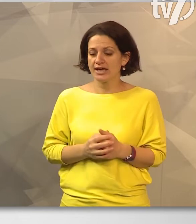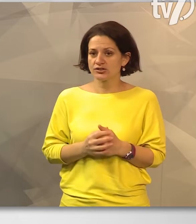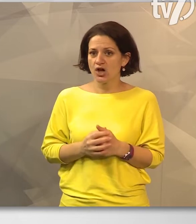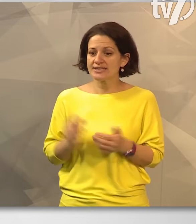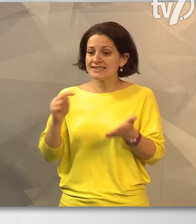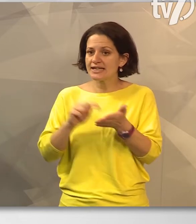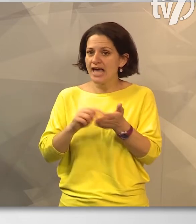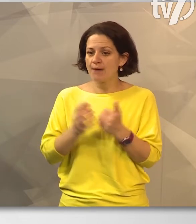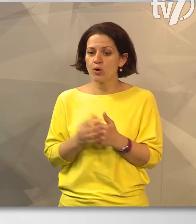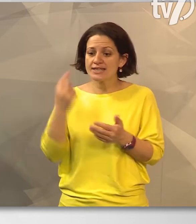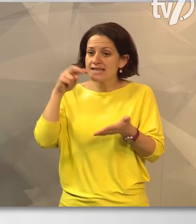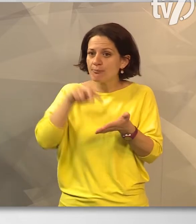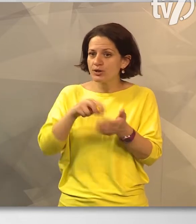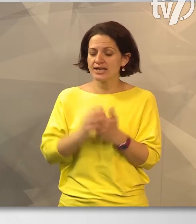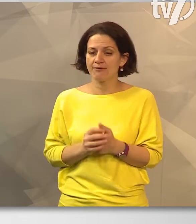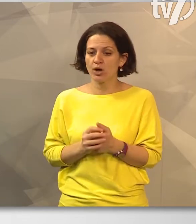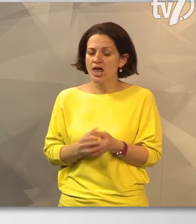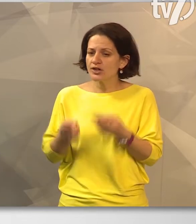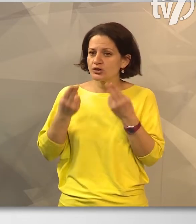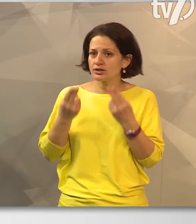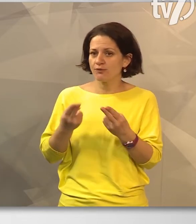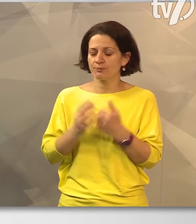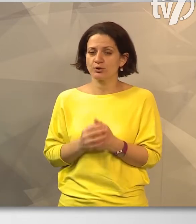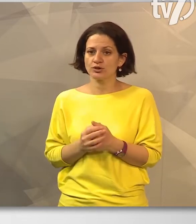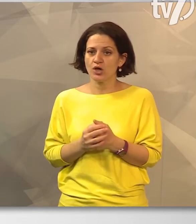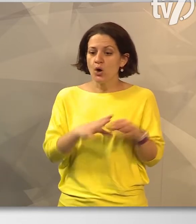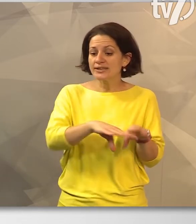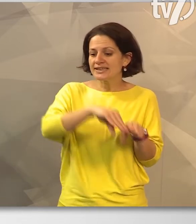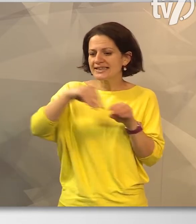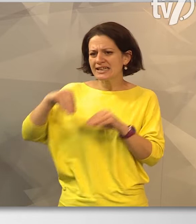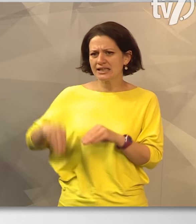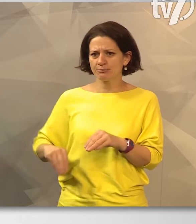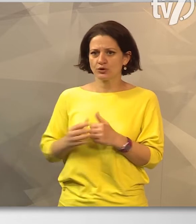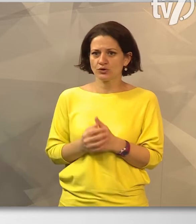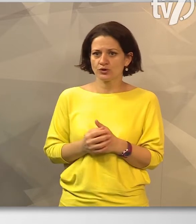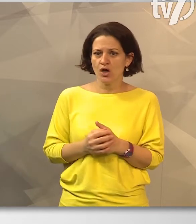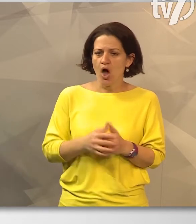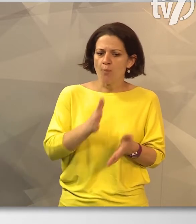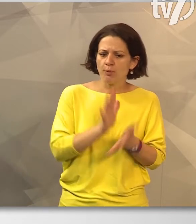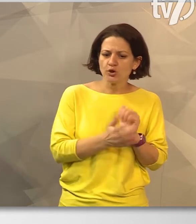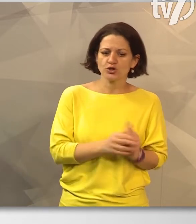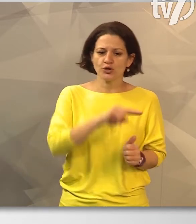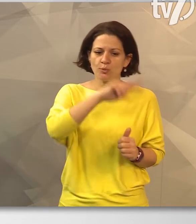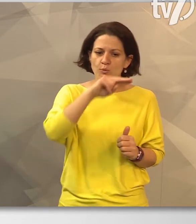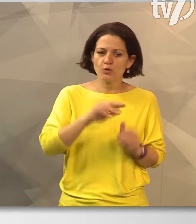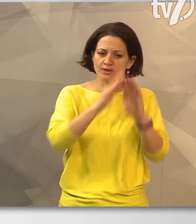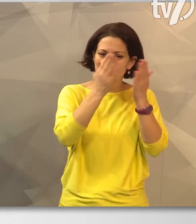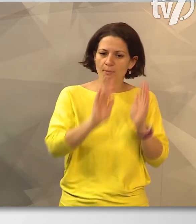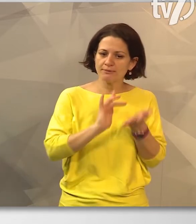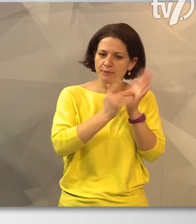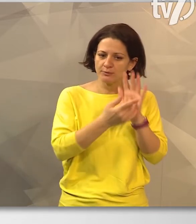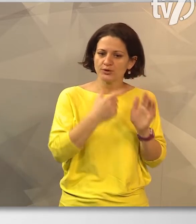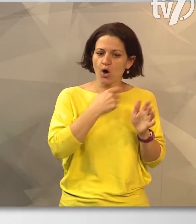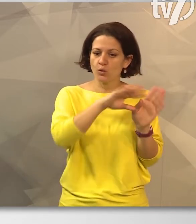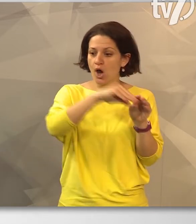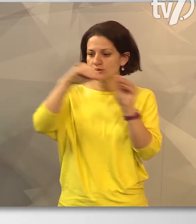szelé céljából vagy szempontjából rendkívül fontos, hogy kilépjünk a porosodott, múzeumi babákat